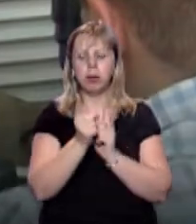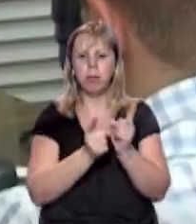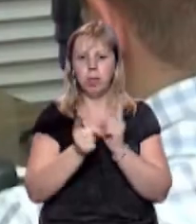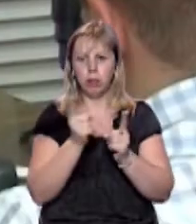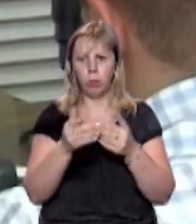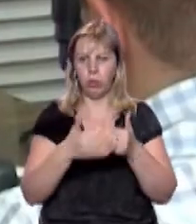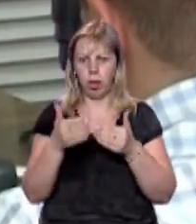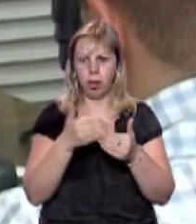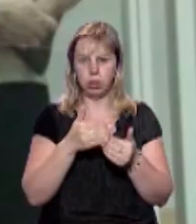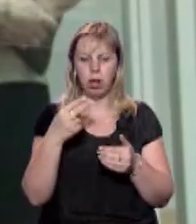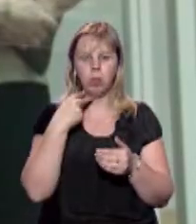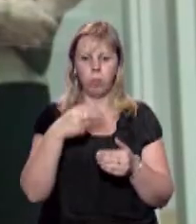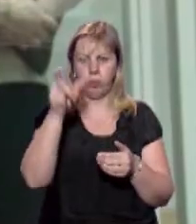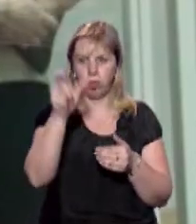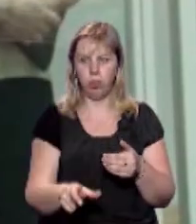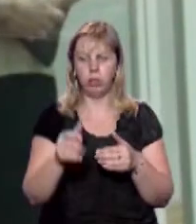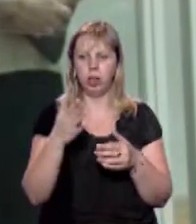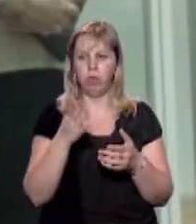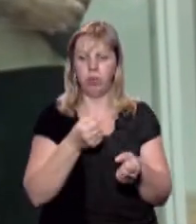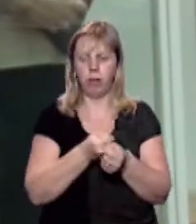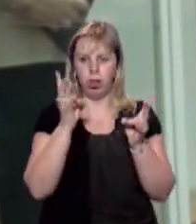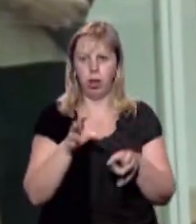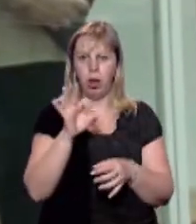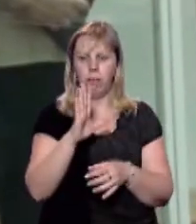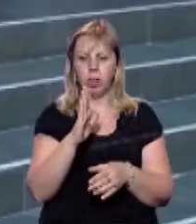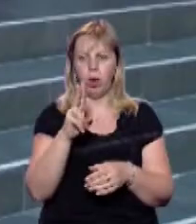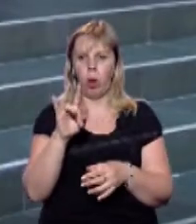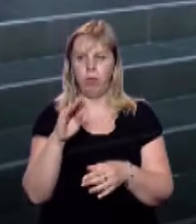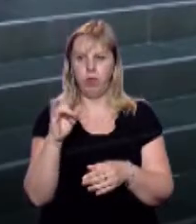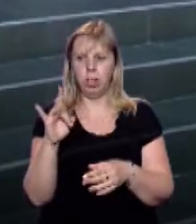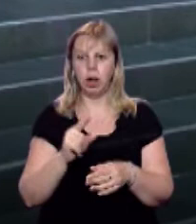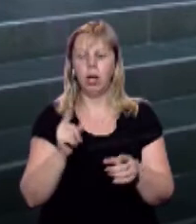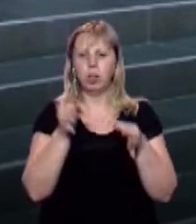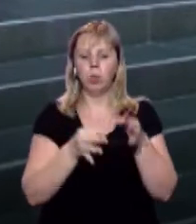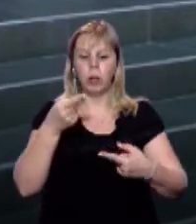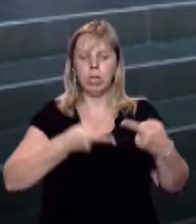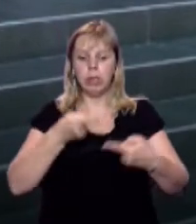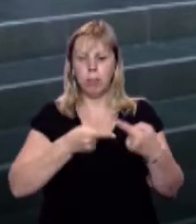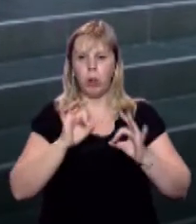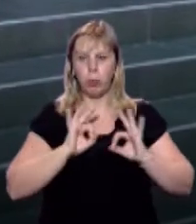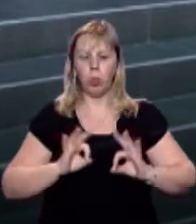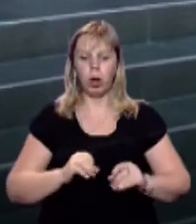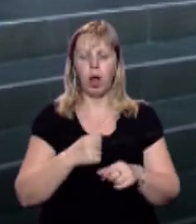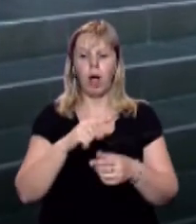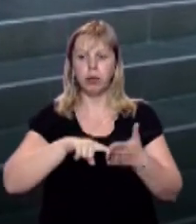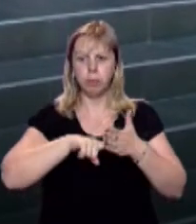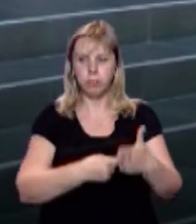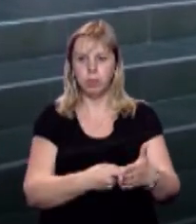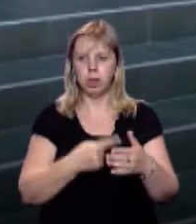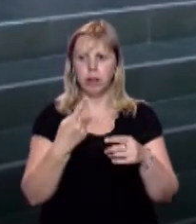позбавлення волі обвинувачувано у скоєнні ДТП Віктора Олефіра. В судових дебатах прокурор наполягав на